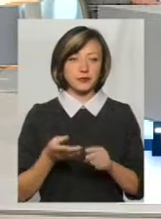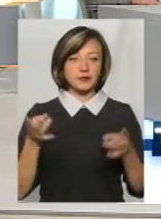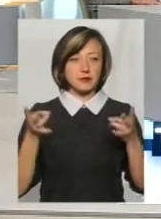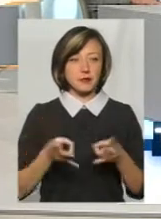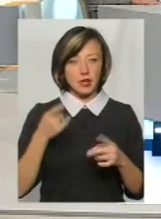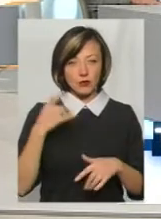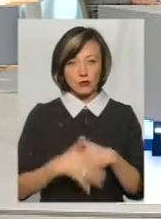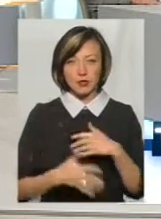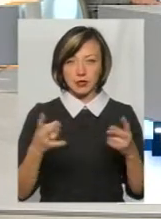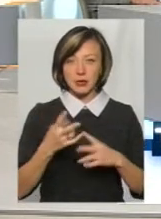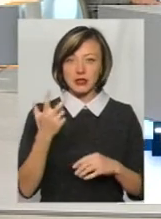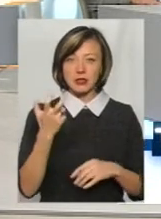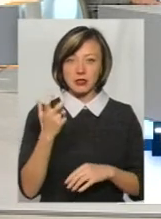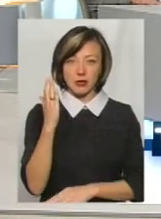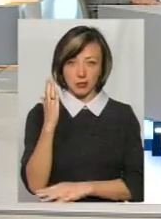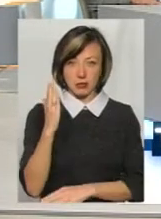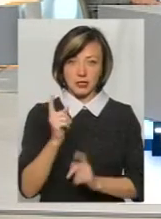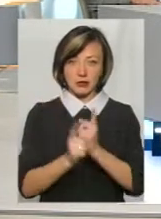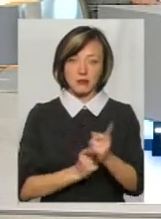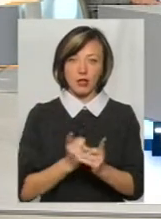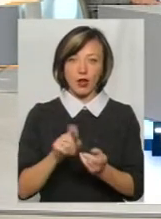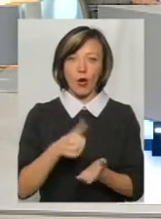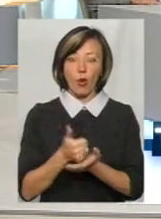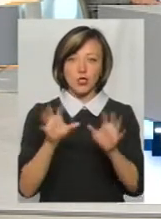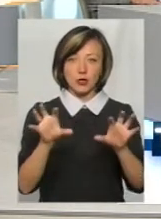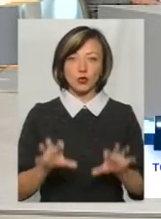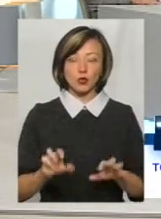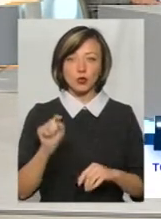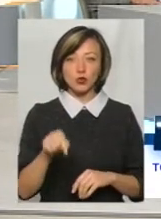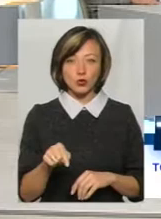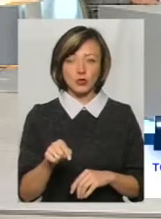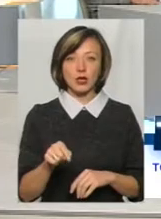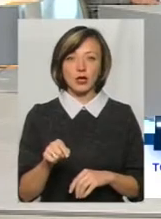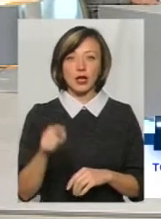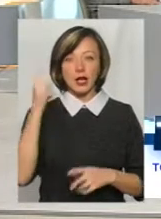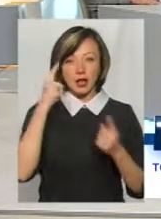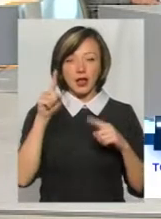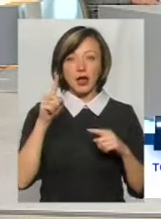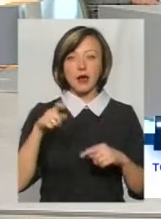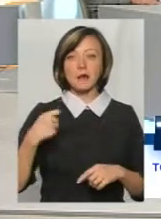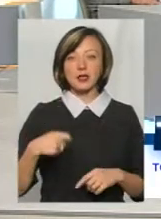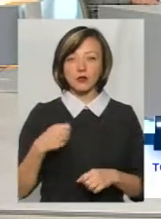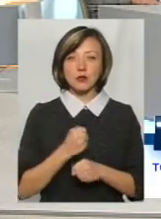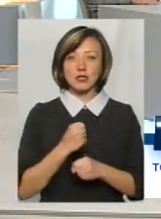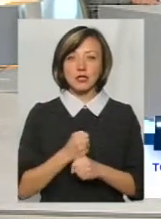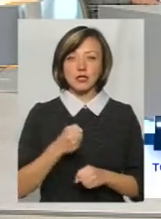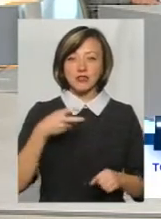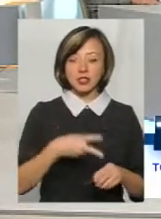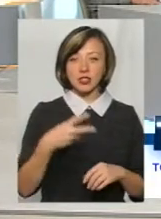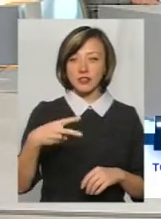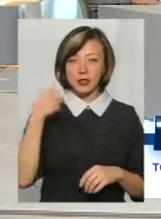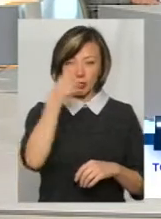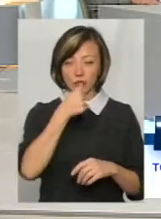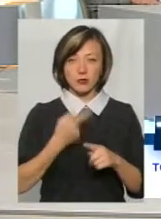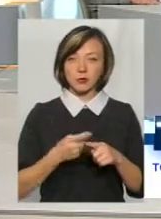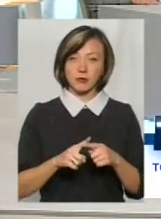розуміти, потрібно 300 голосів. Це зміна в Конституції. І тут ідея президента зробити це з 2020 року,